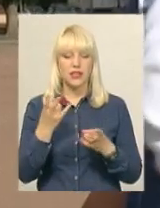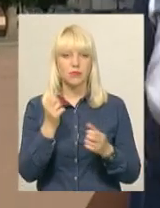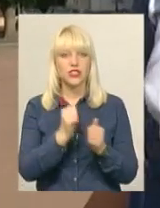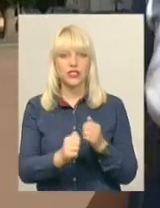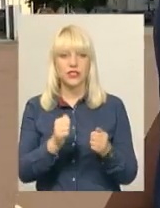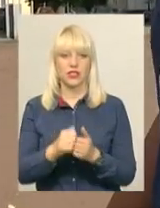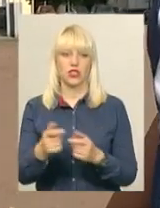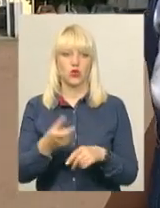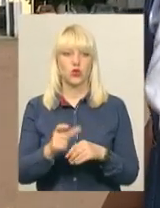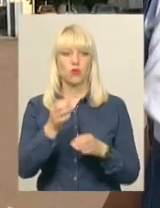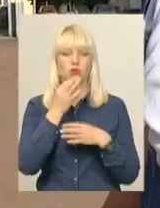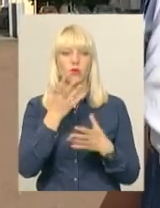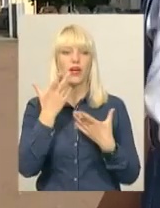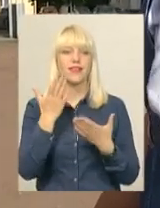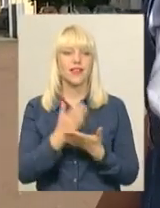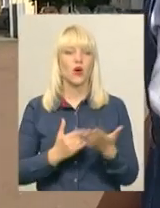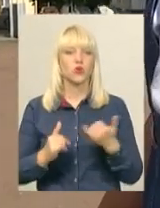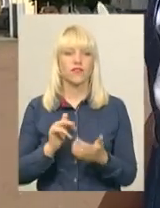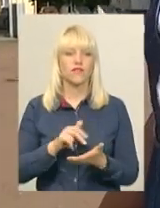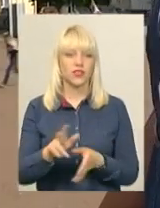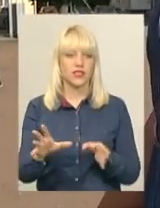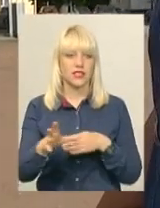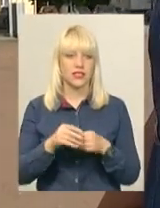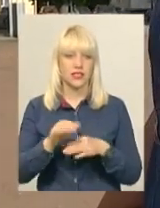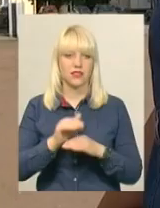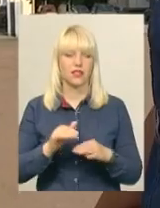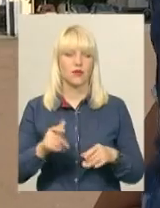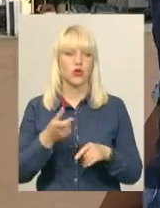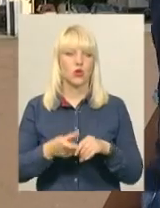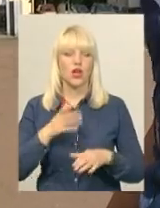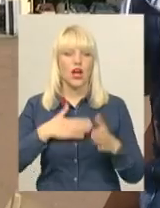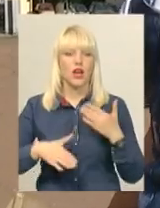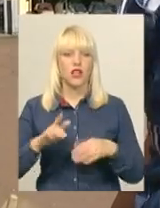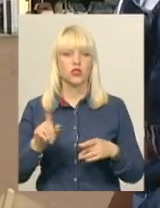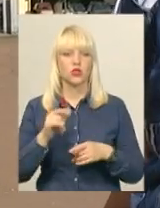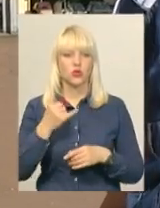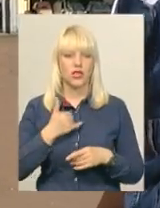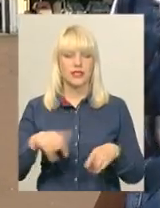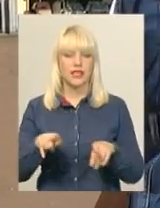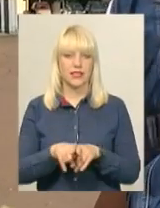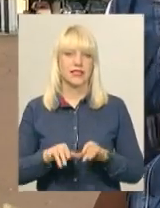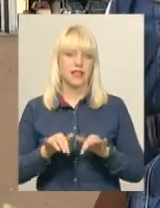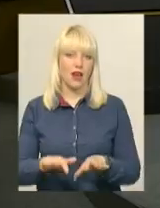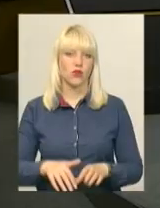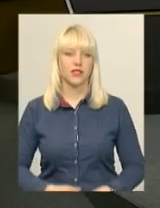подобається, що є куди вийти з дітьми. Дуже радує, що в нас проводяться такі заходи.